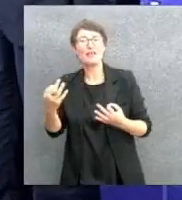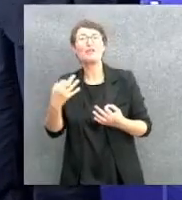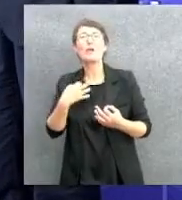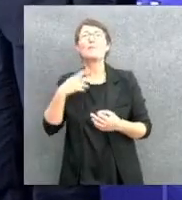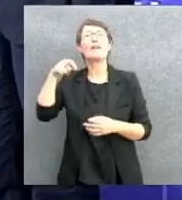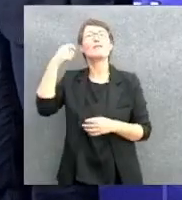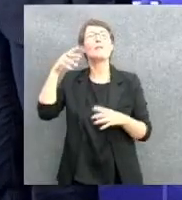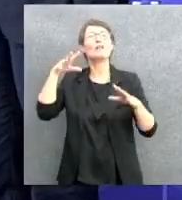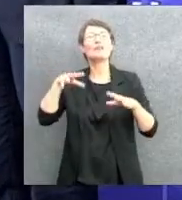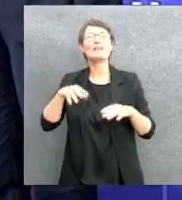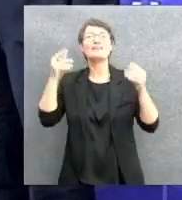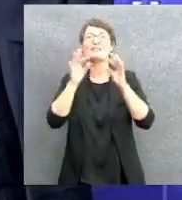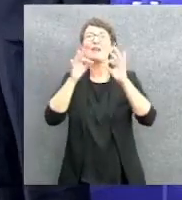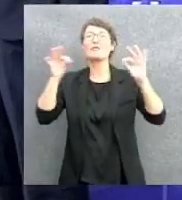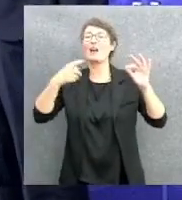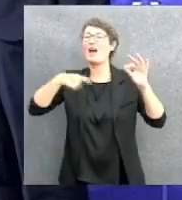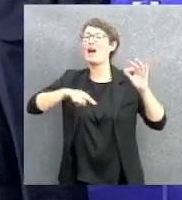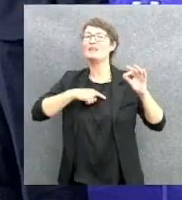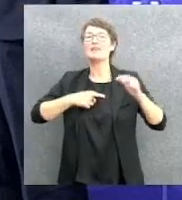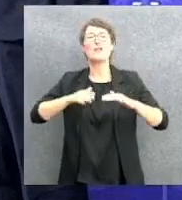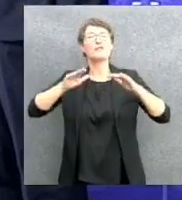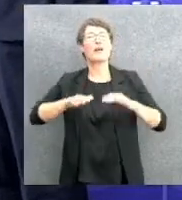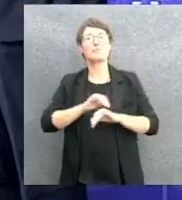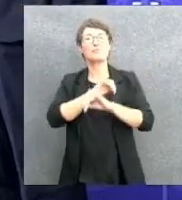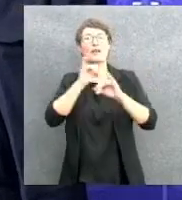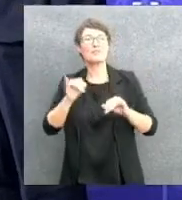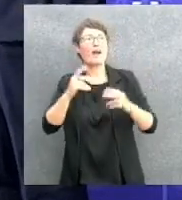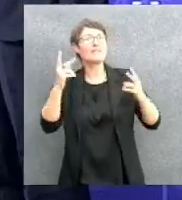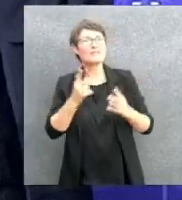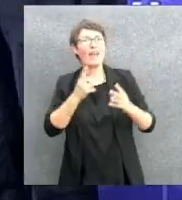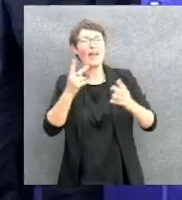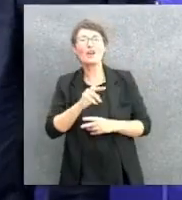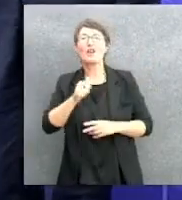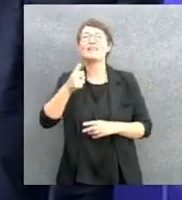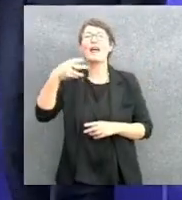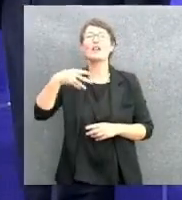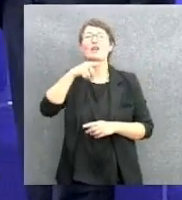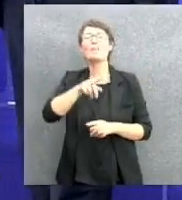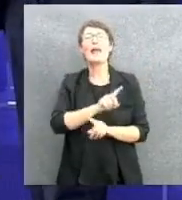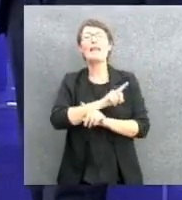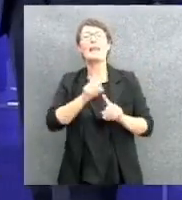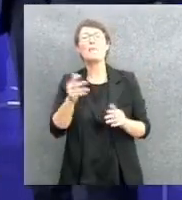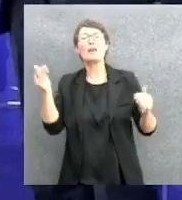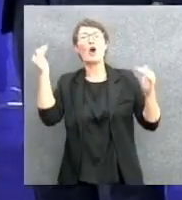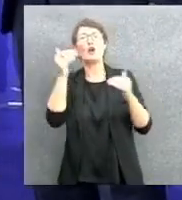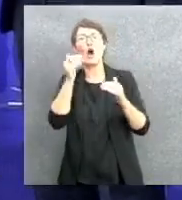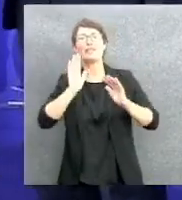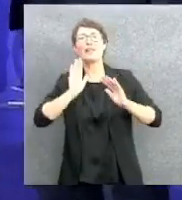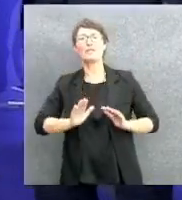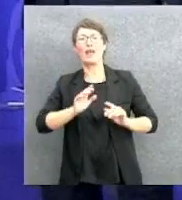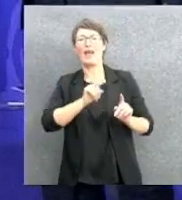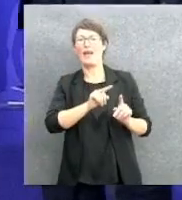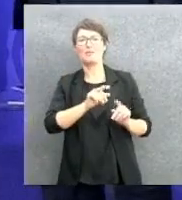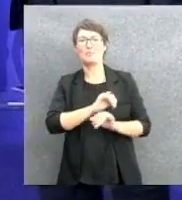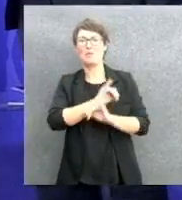mai. Ed è vero, ma il direttore Minenna non si ferma nemmeno la notte e tante ne fa, tante ne inventa.